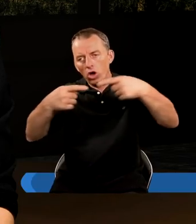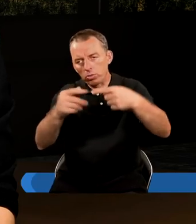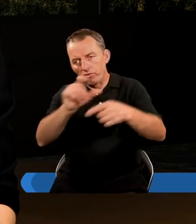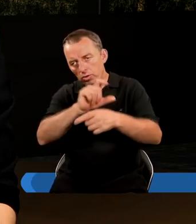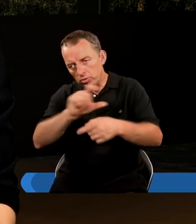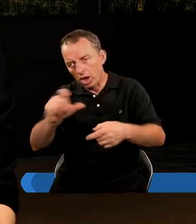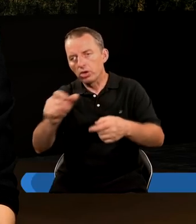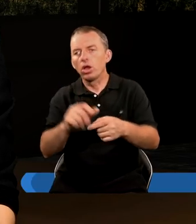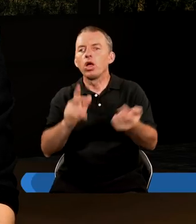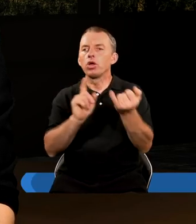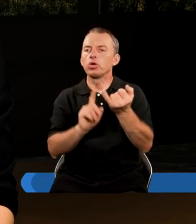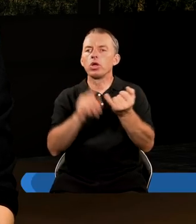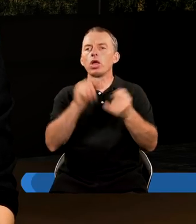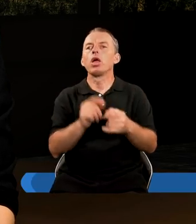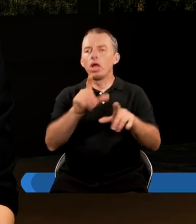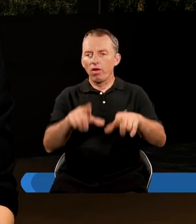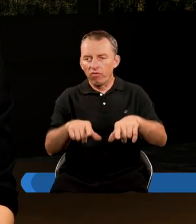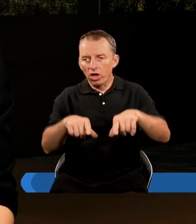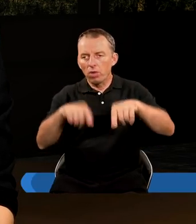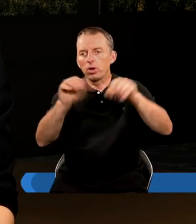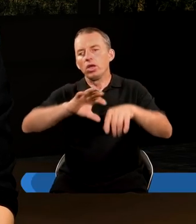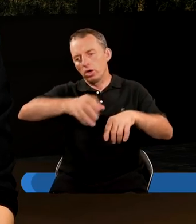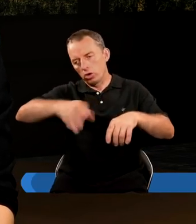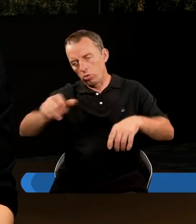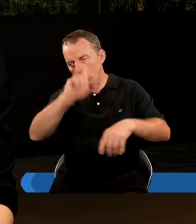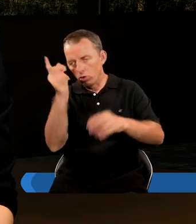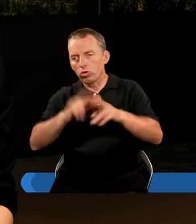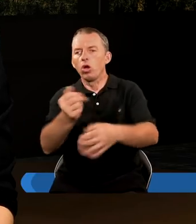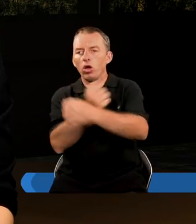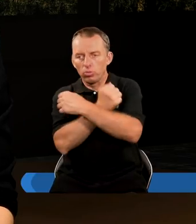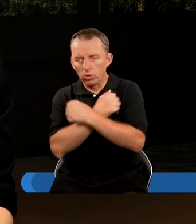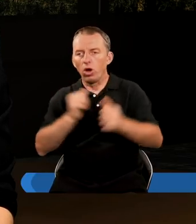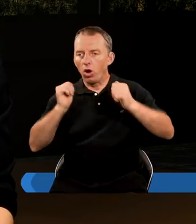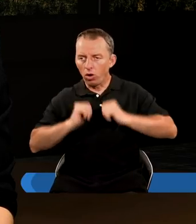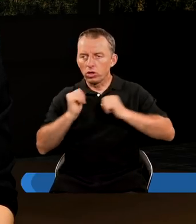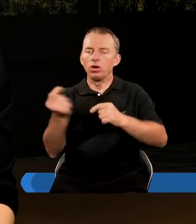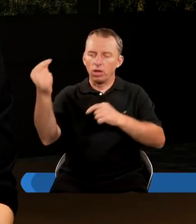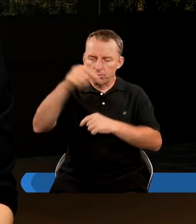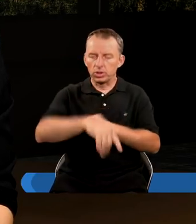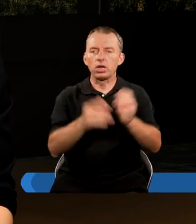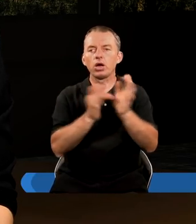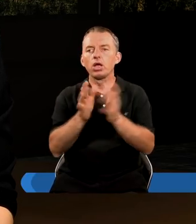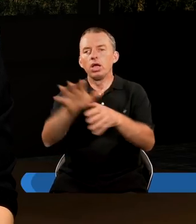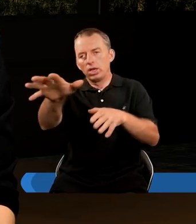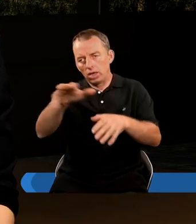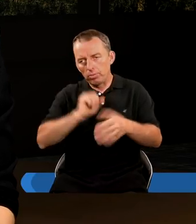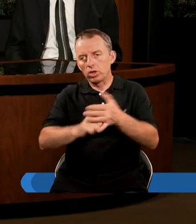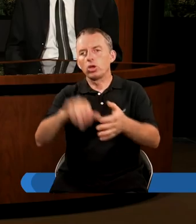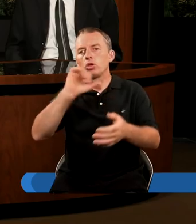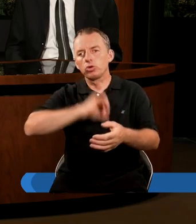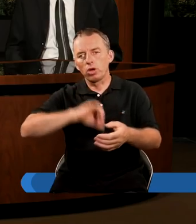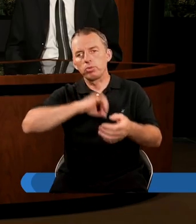czasie i tych wybranych, właśnie tę grupę ludzi, którzy z miłością będą czekać na to Jego przyjście, zabierze do siebie.